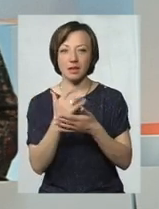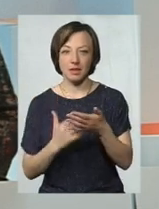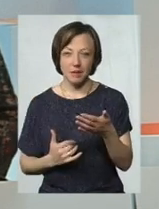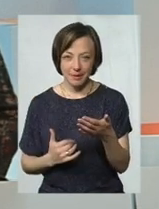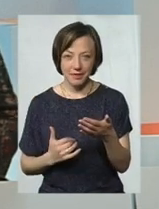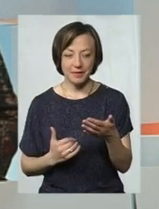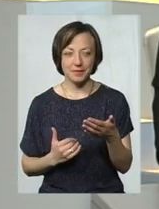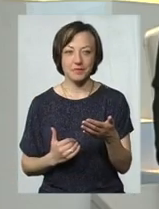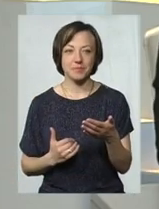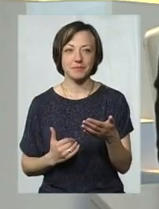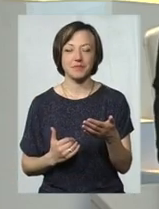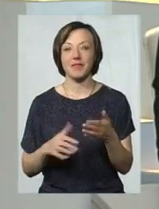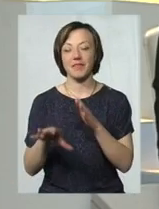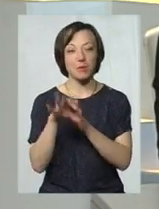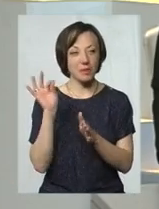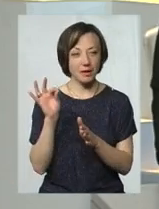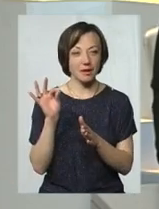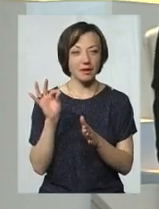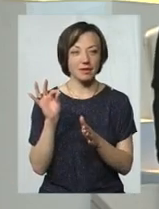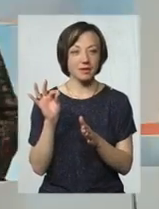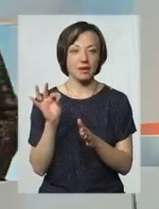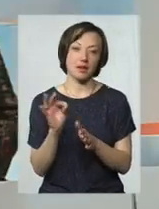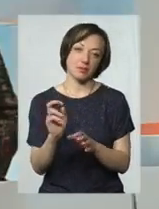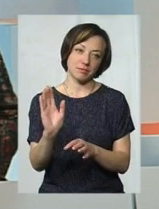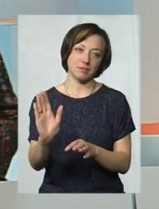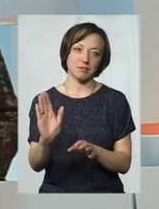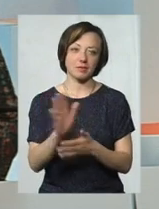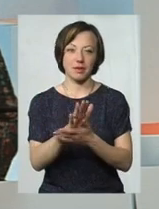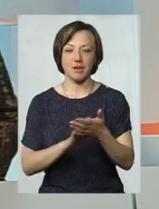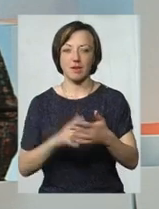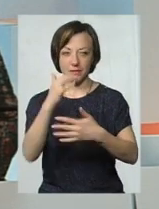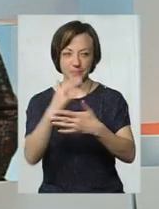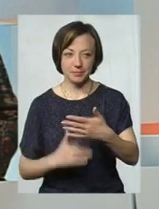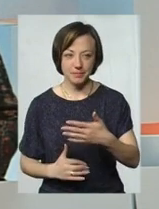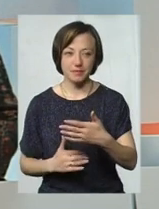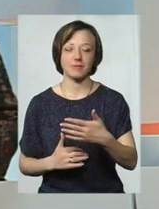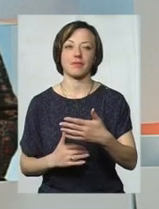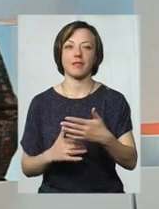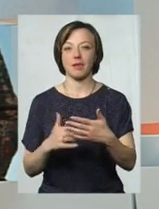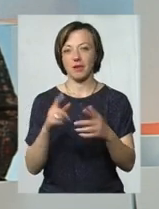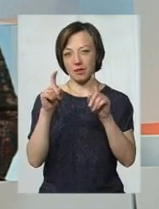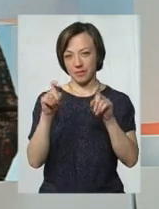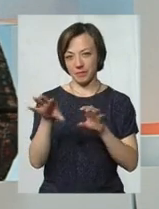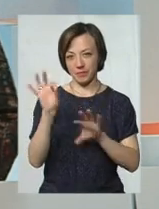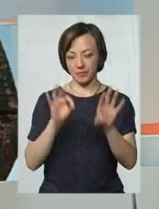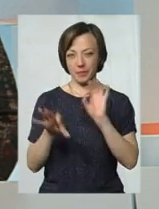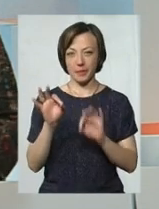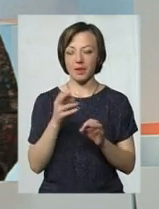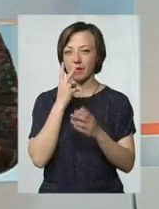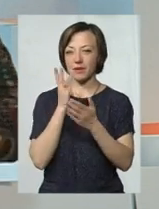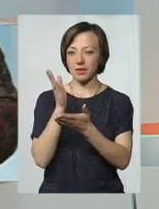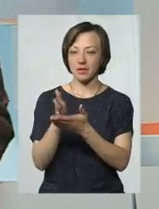відповіді. Він щось вибирає. Ми окей, ми далі даємо якісь варіанти відповіді. Тобто треба дивитися в сторону месенджерів.